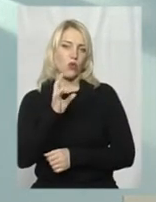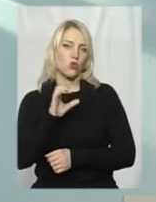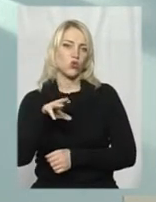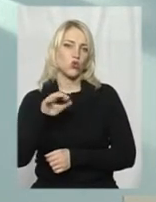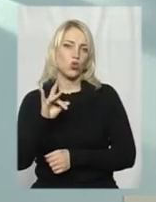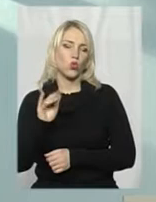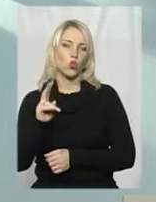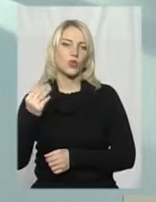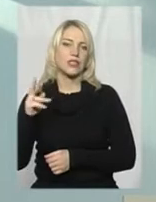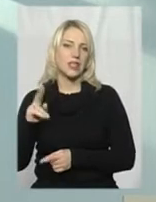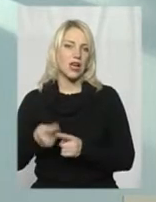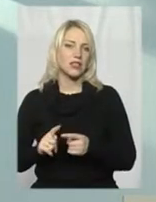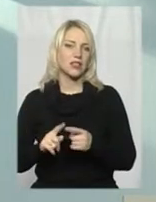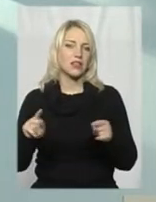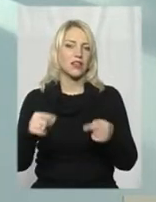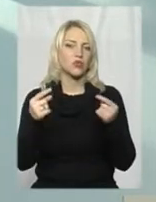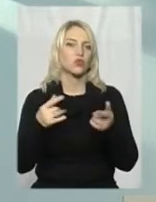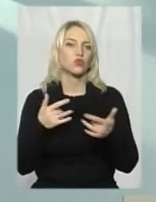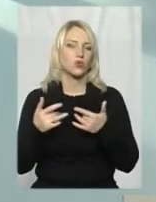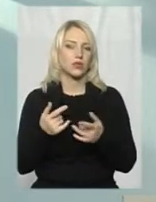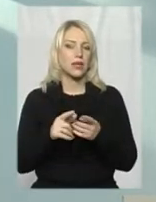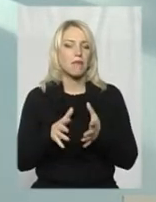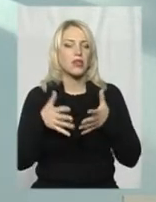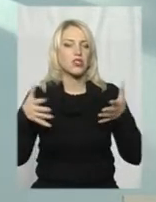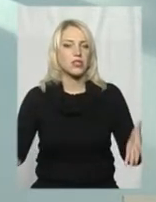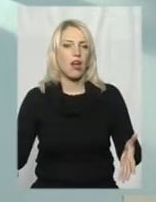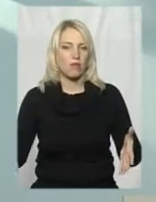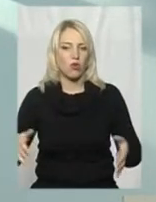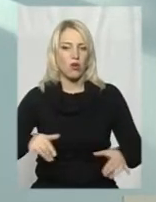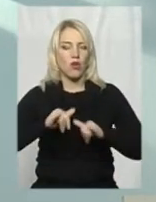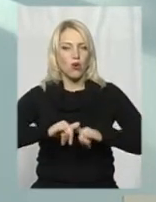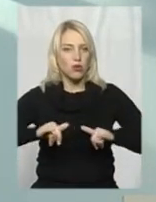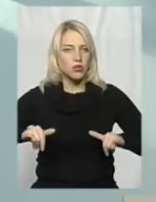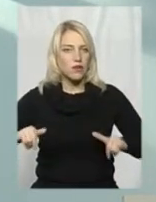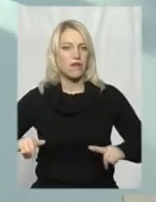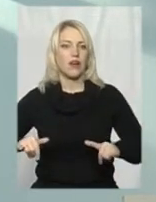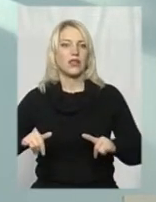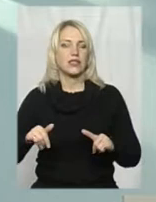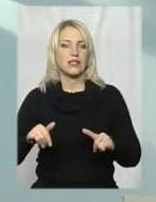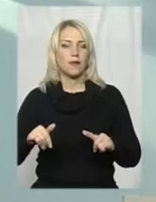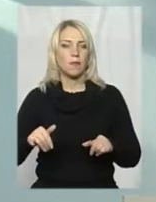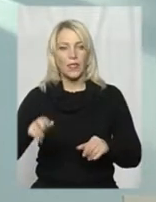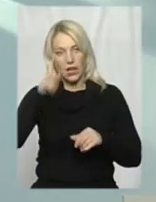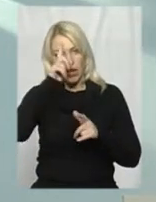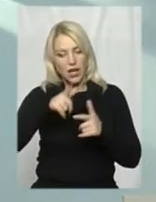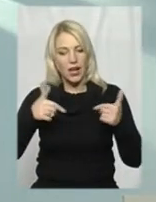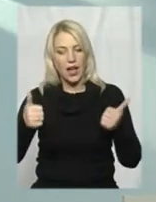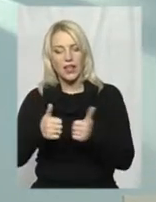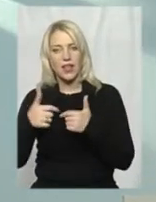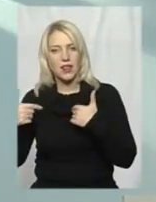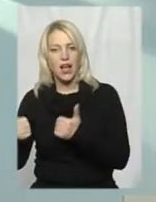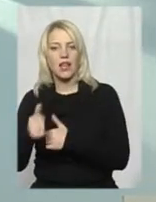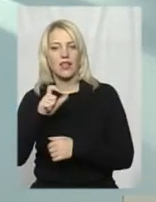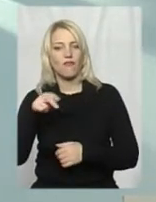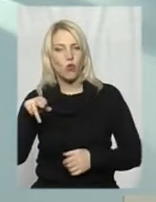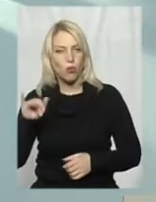Особливо вона масштабно розвивається в країнах Європи, в Случених